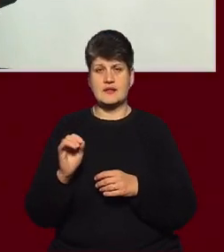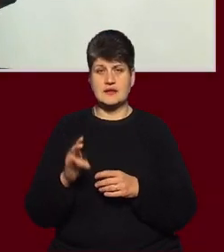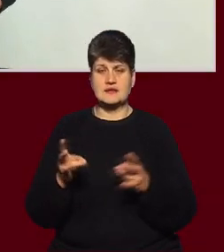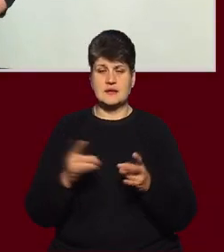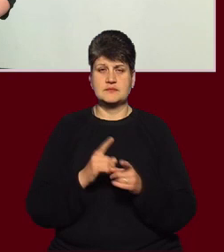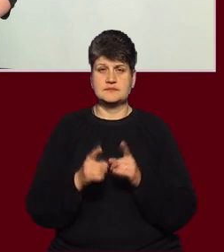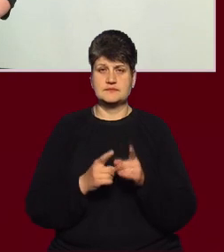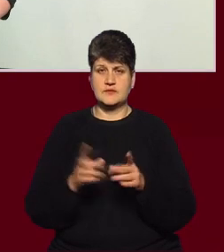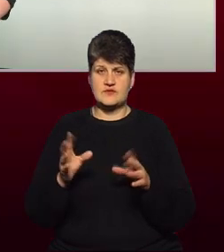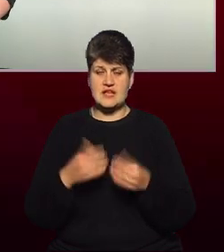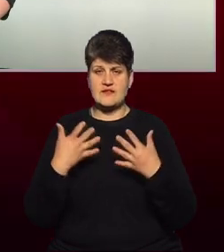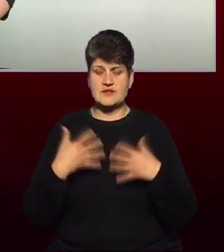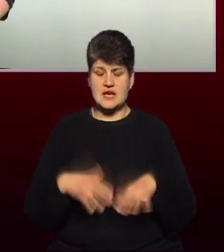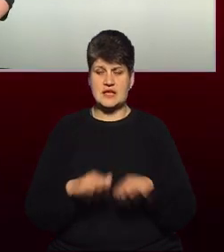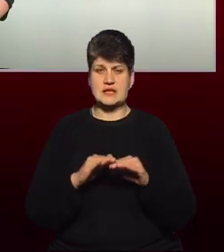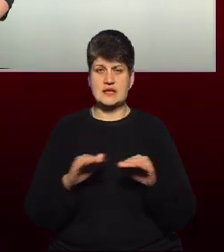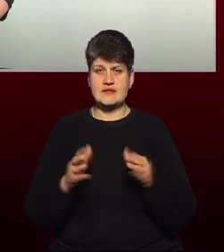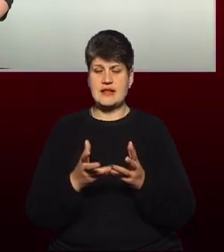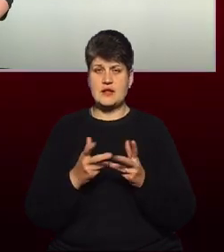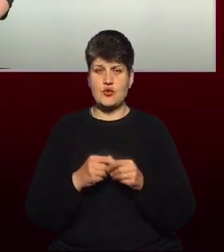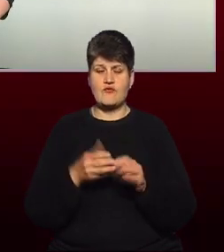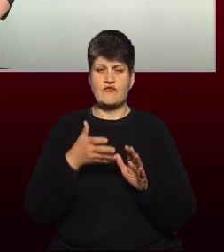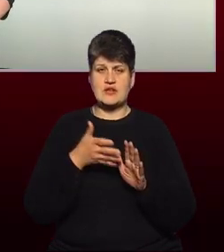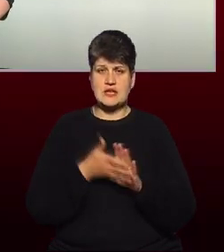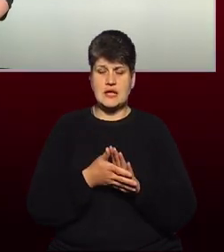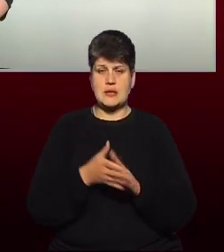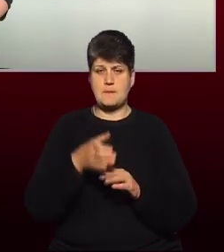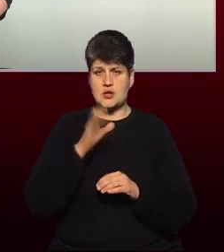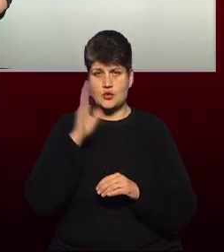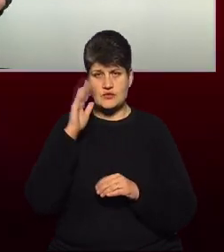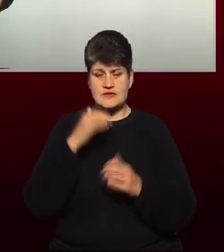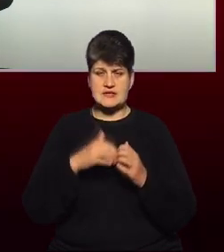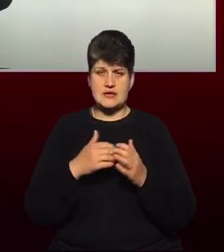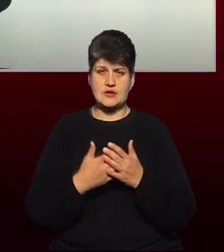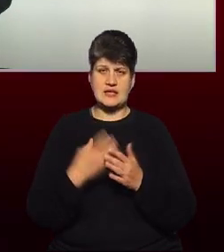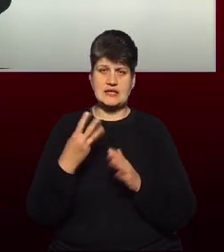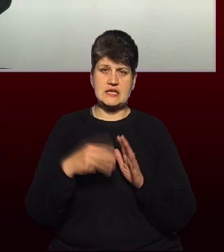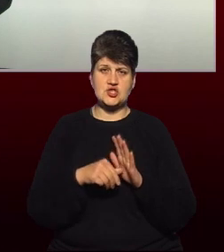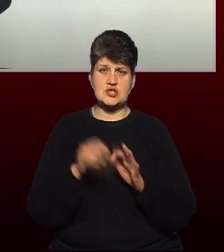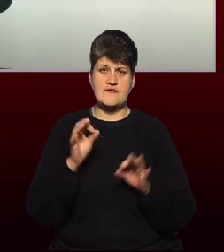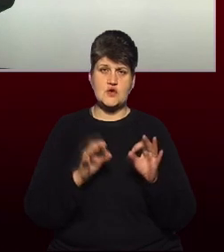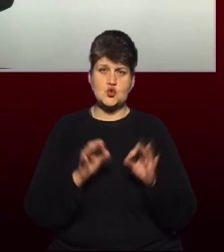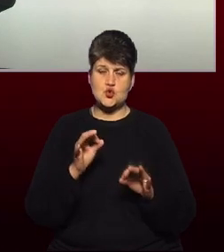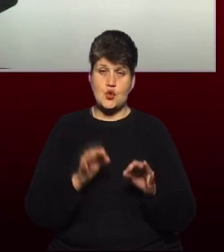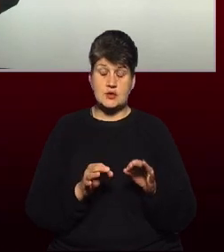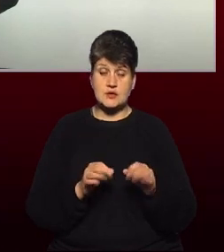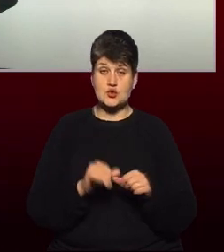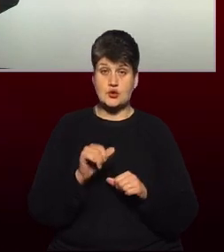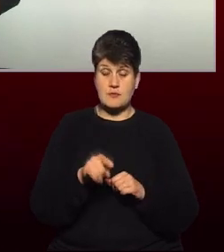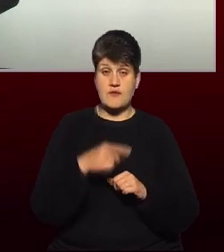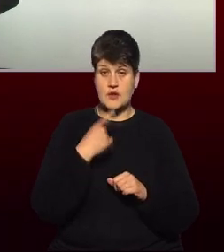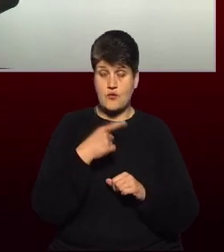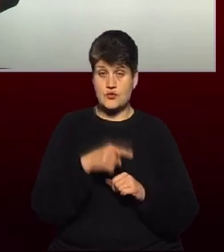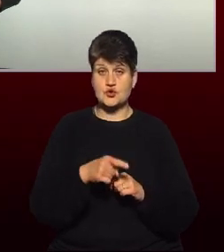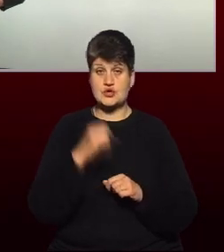рівень втрат та ненарахованих витрат питної води в середньому в Україні сягає 36%. І, зокрема, вона зазначає, що застарілі